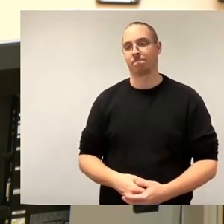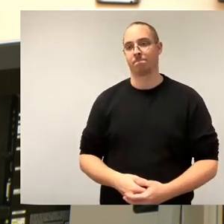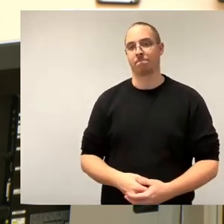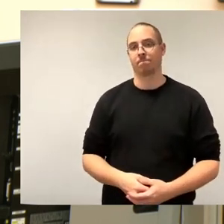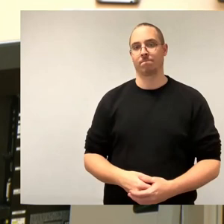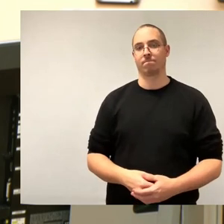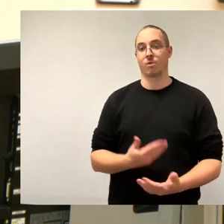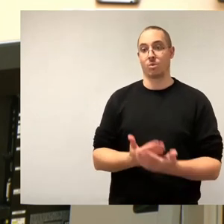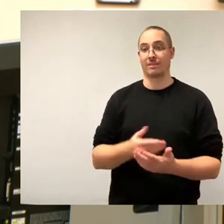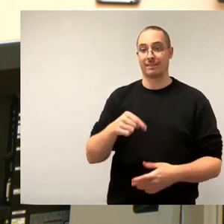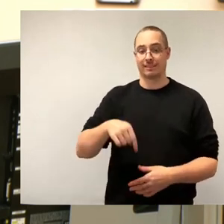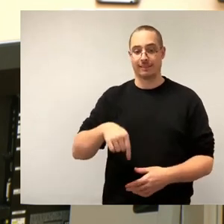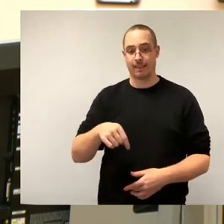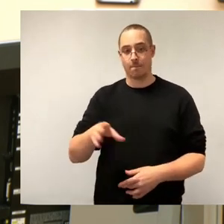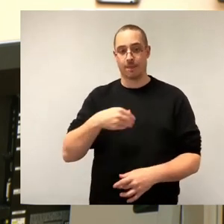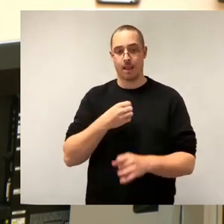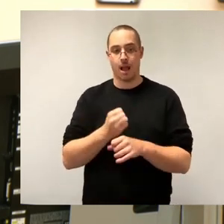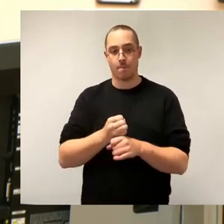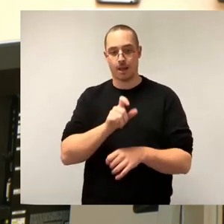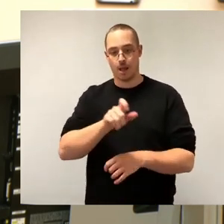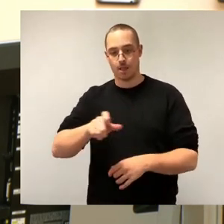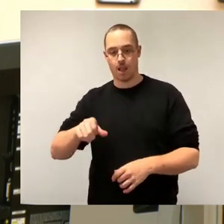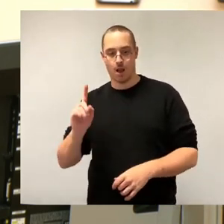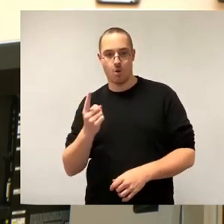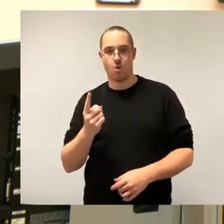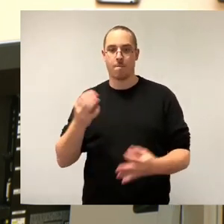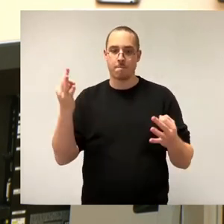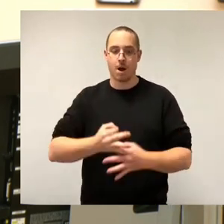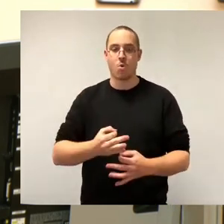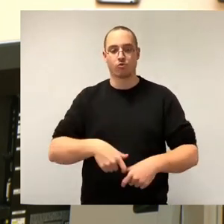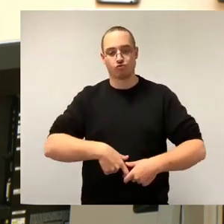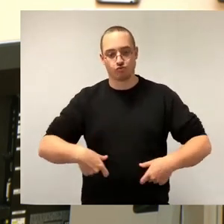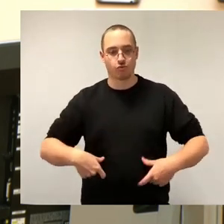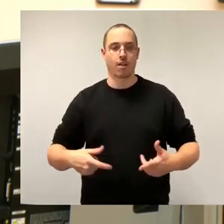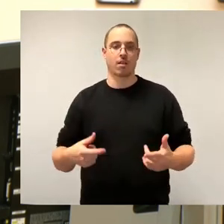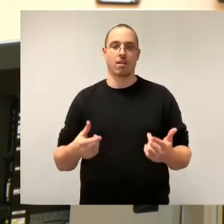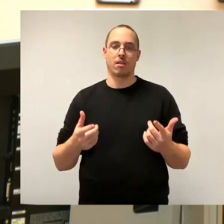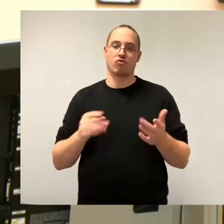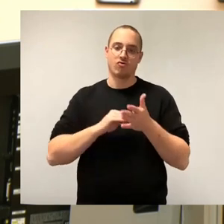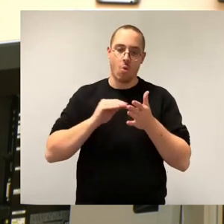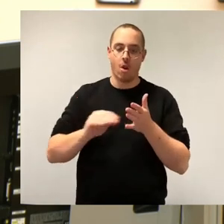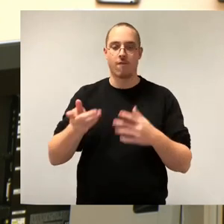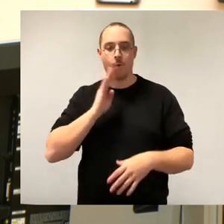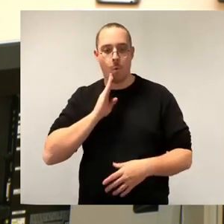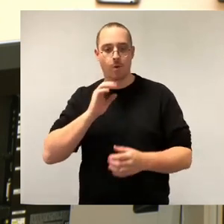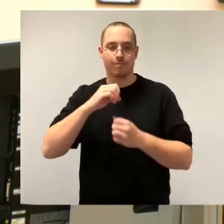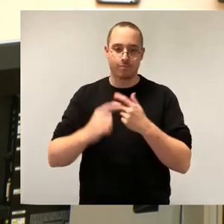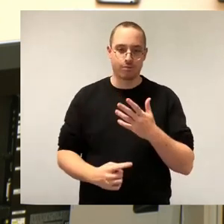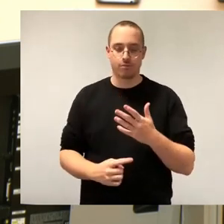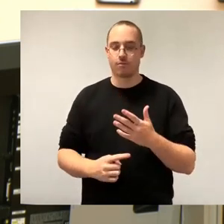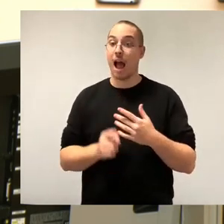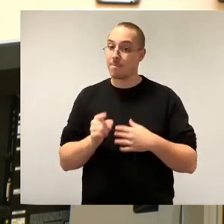benötigen Wohnungen, benötigen Schulen und Kindergärten und wollen aber auch eventuell schwimmen gehen,